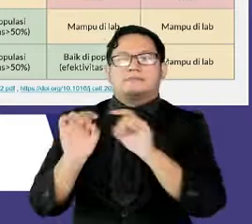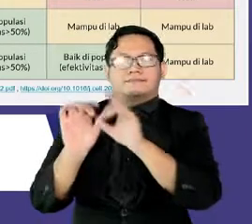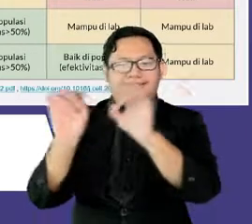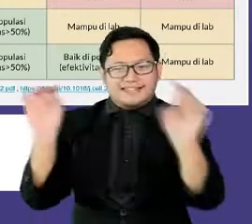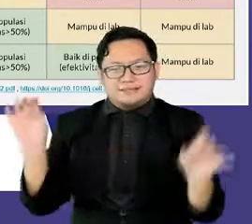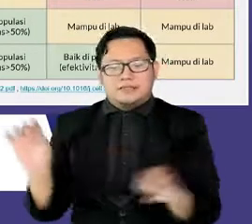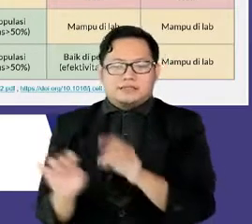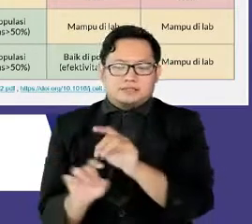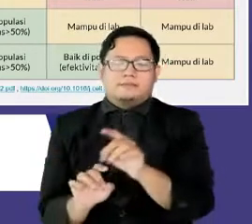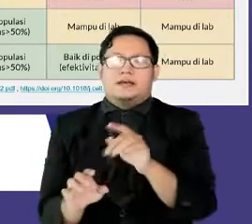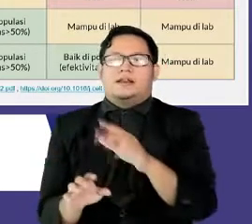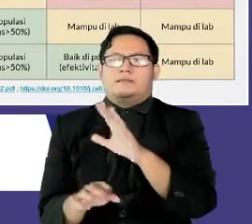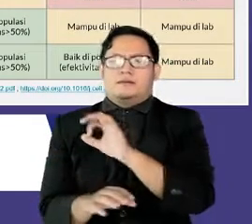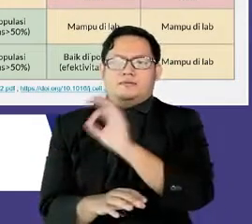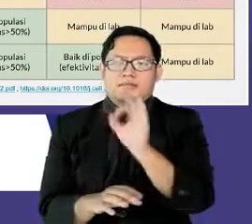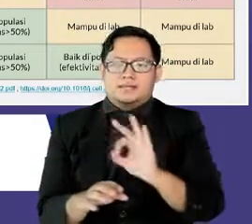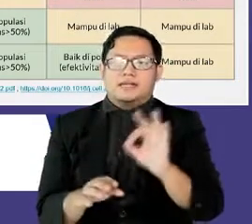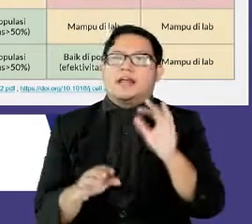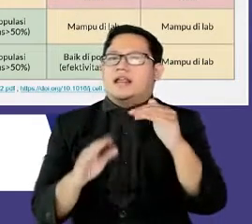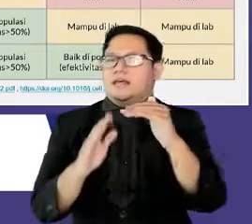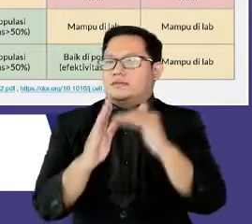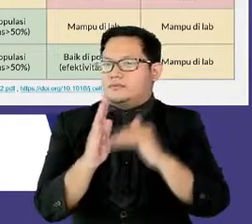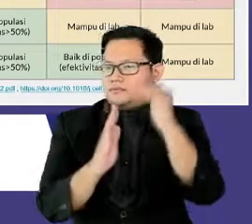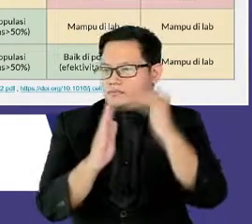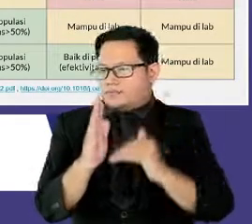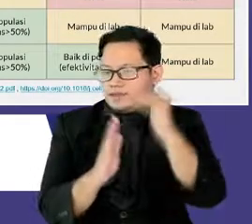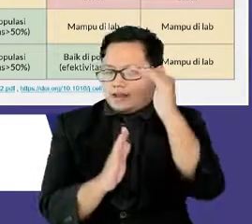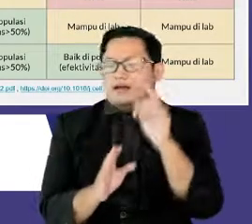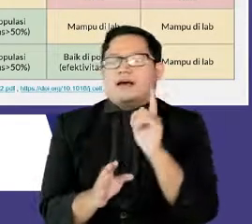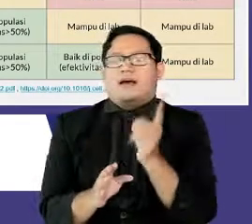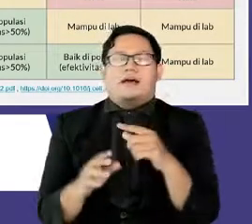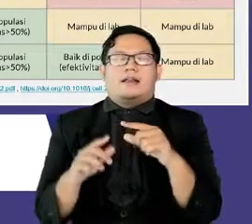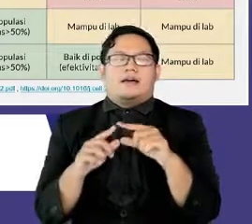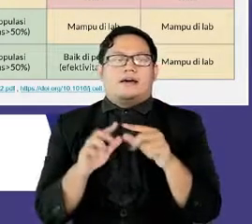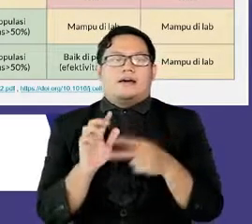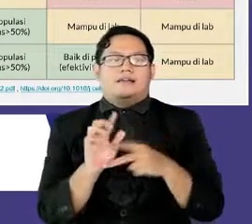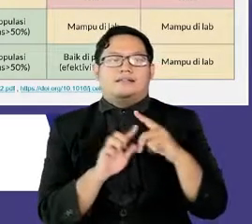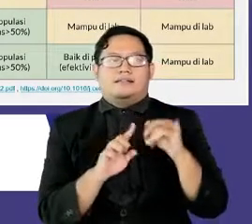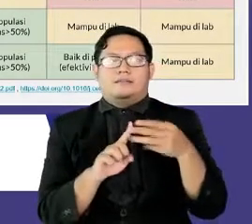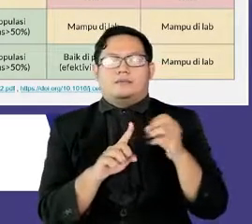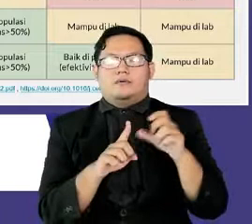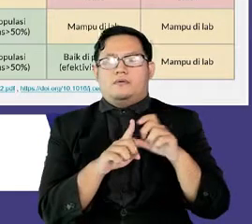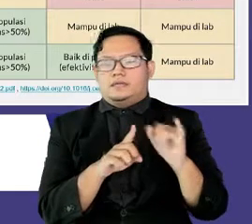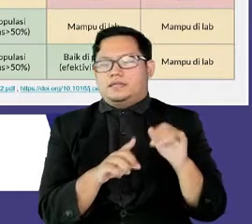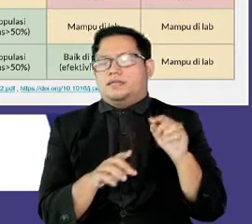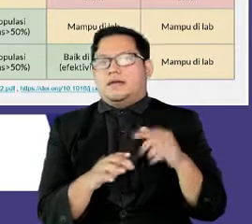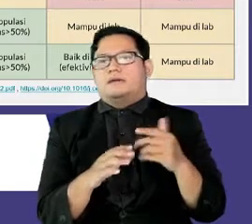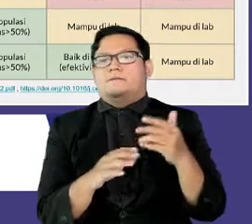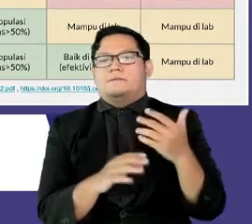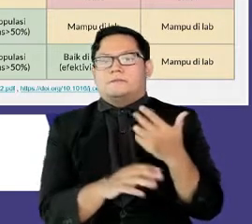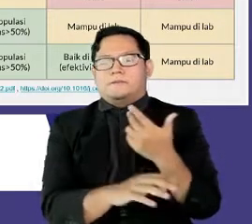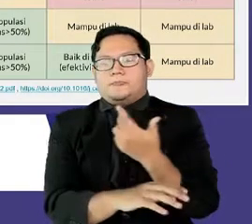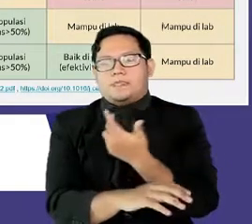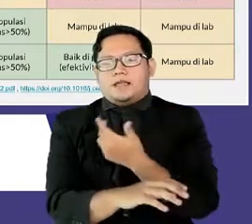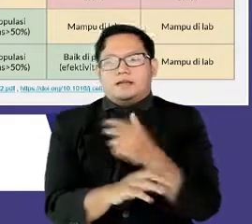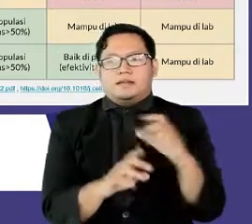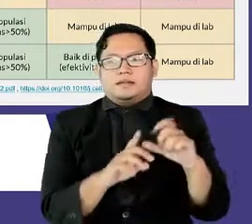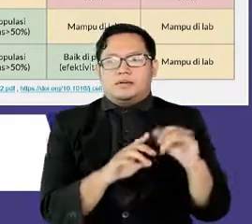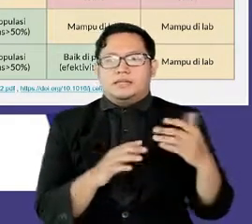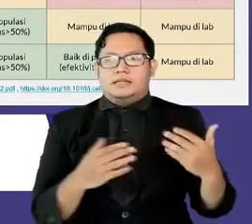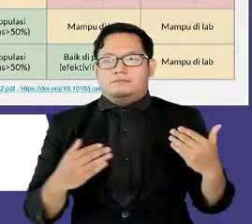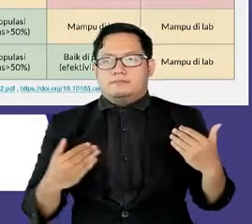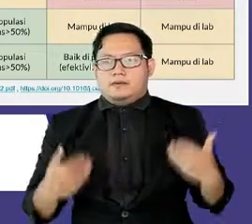50 persen menghasilkan antibody yang mampu mengikat virus berdasarkan berbagai metode penelitian di laboratorium